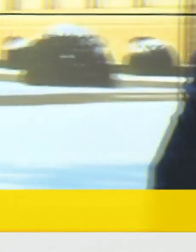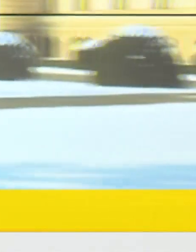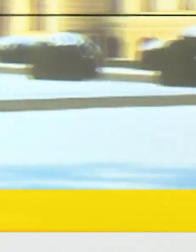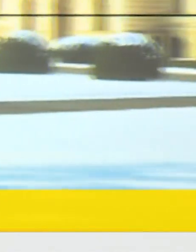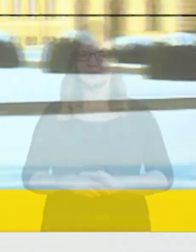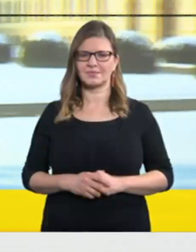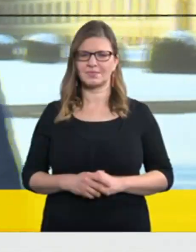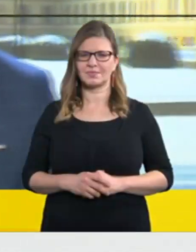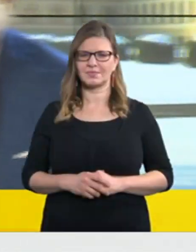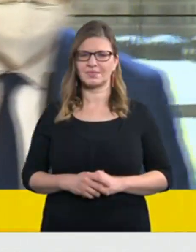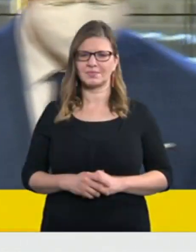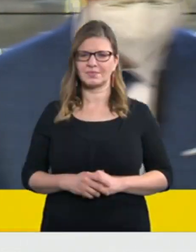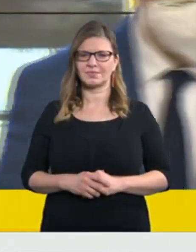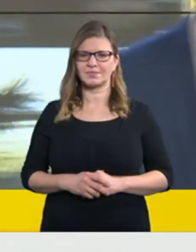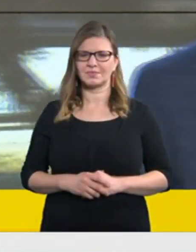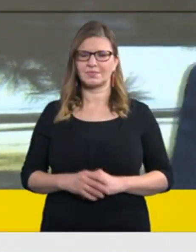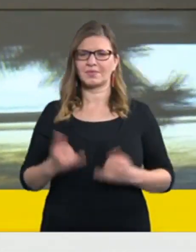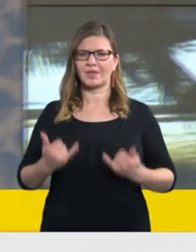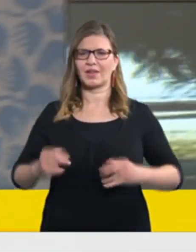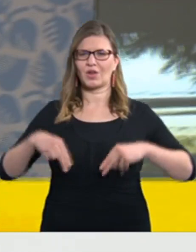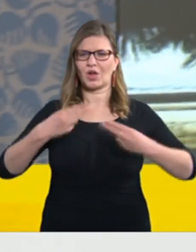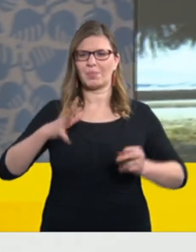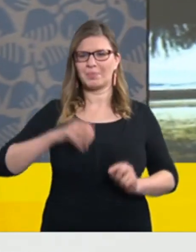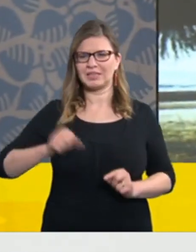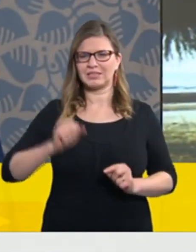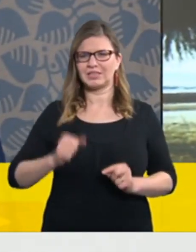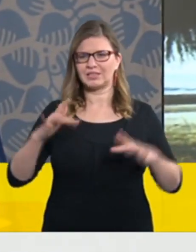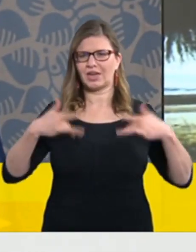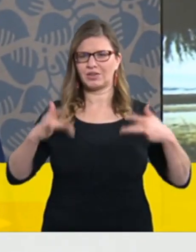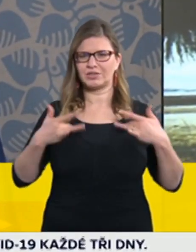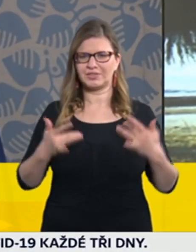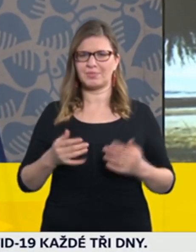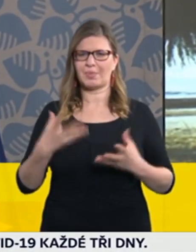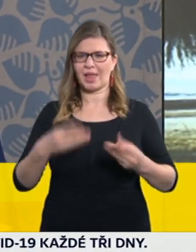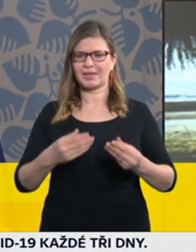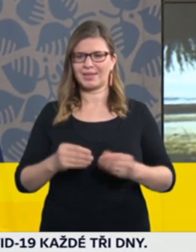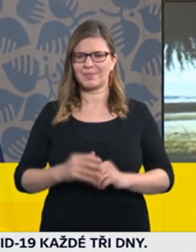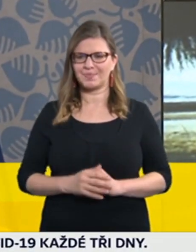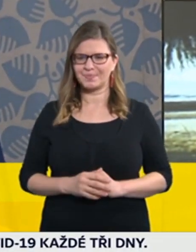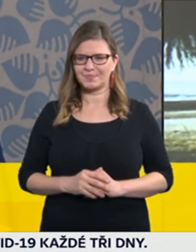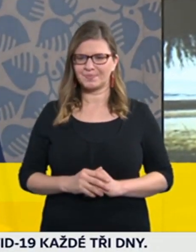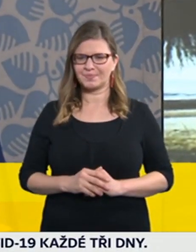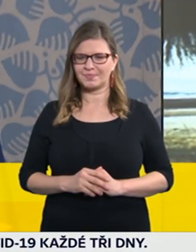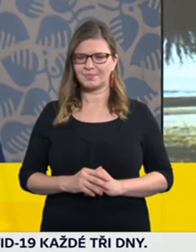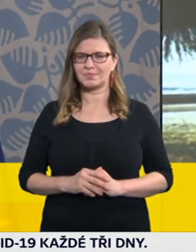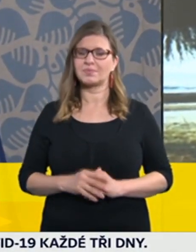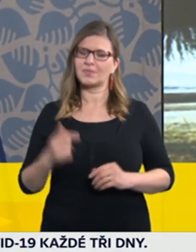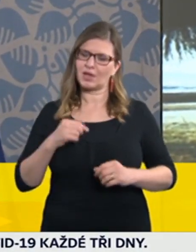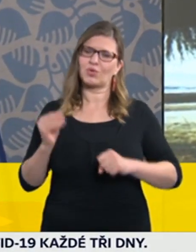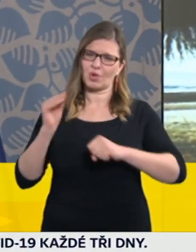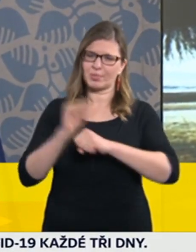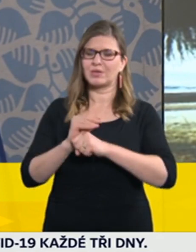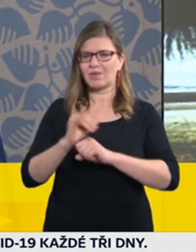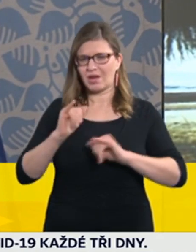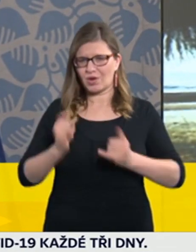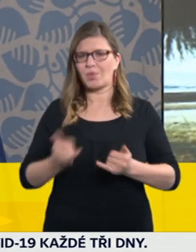Dámy a pánové, já doplním pana vicepremiéra. Ta situace je taková, jak ji popsal. Opravdu